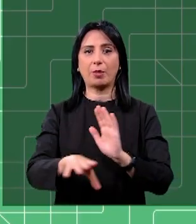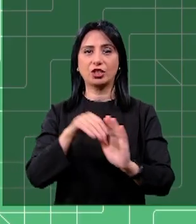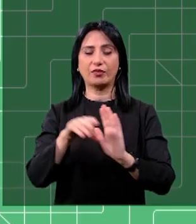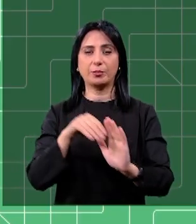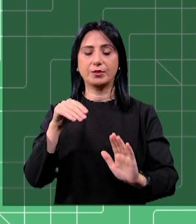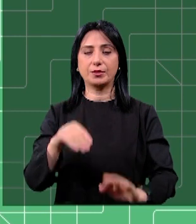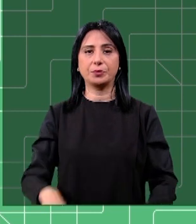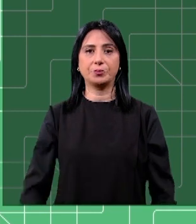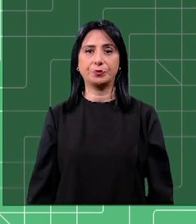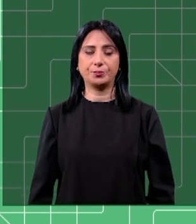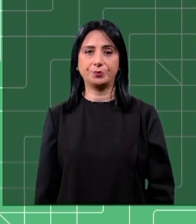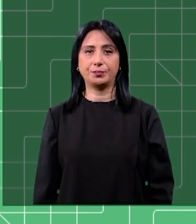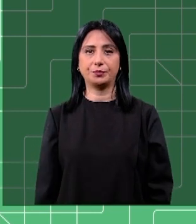seçkiləri birlikdə keçiririk.